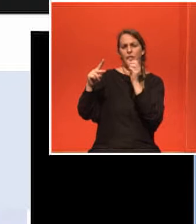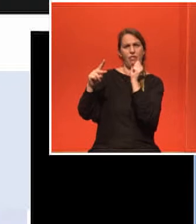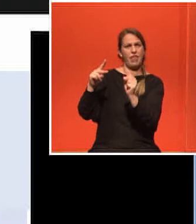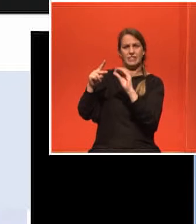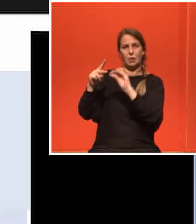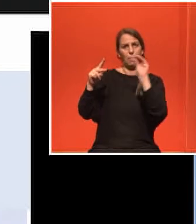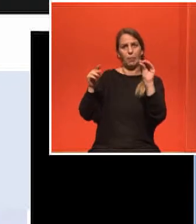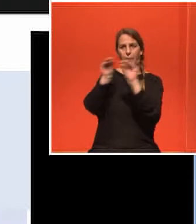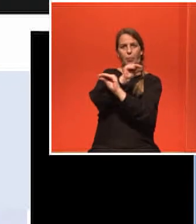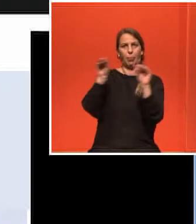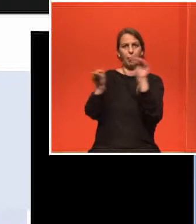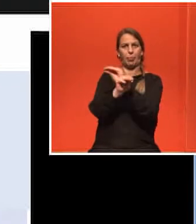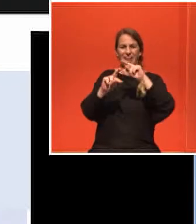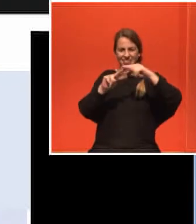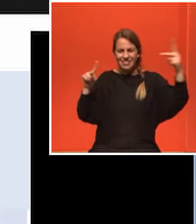μετατεθεί